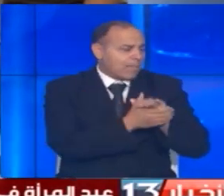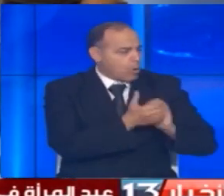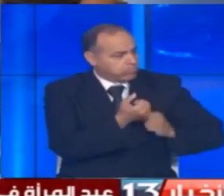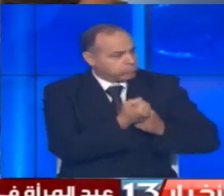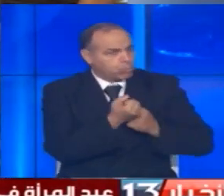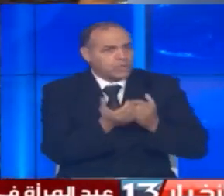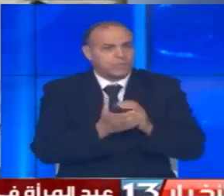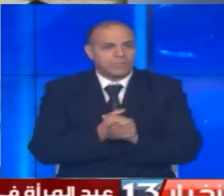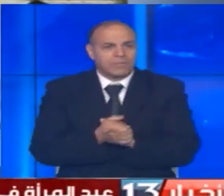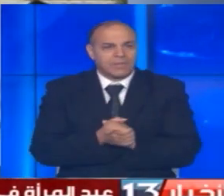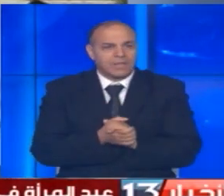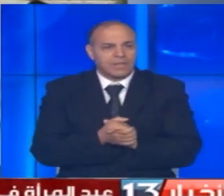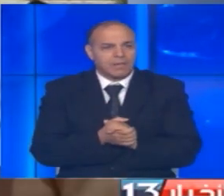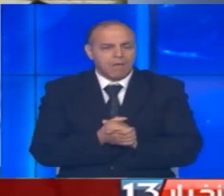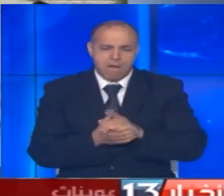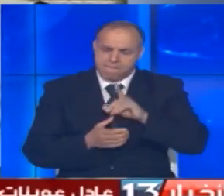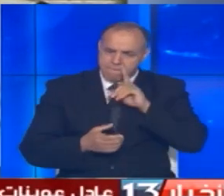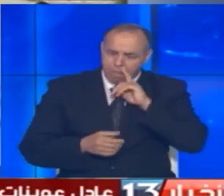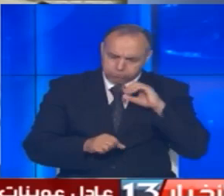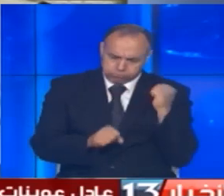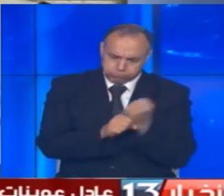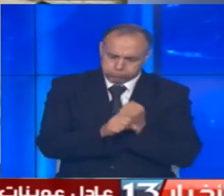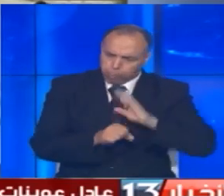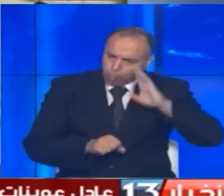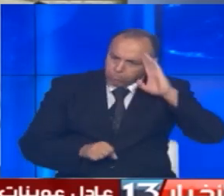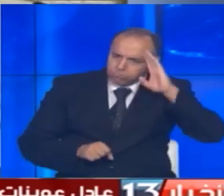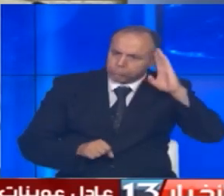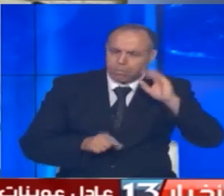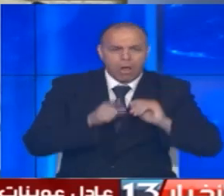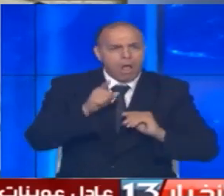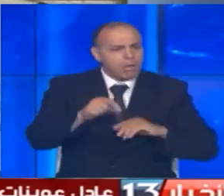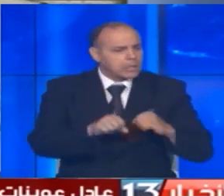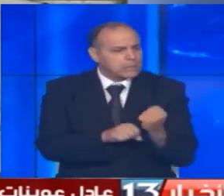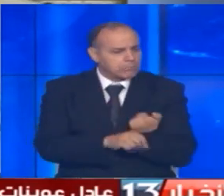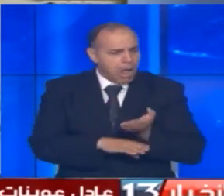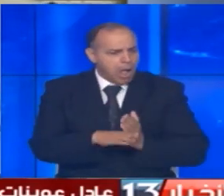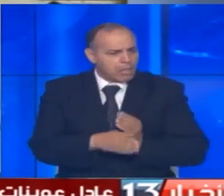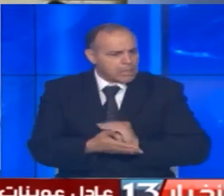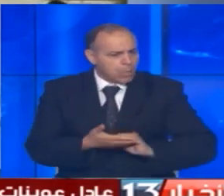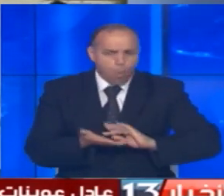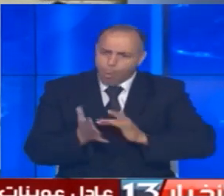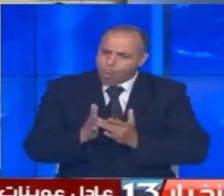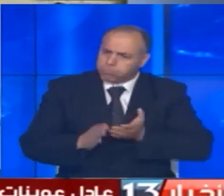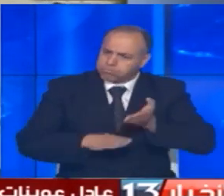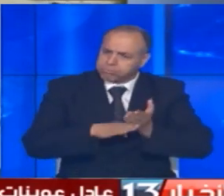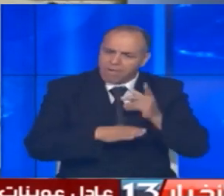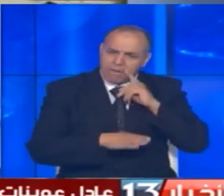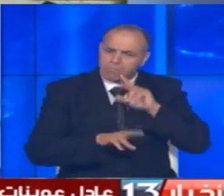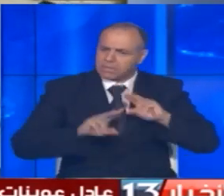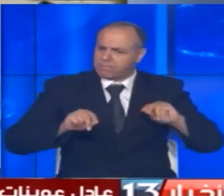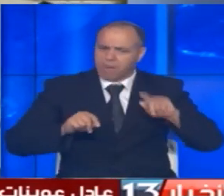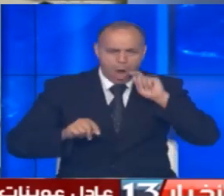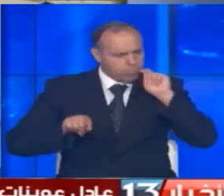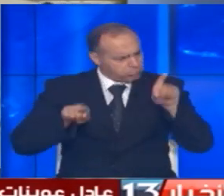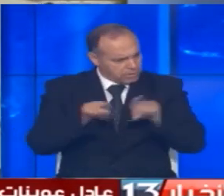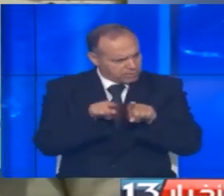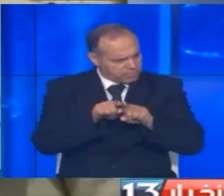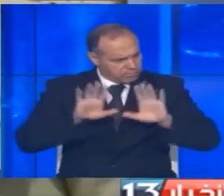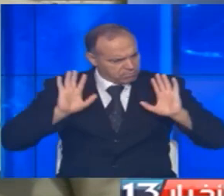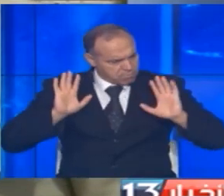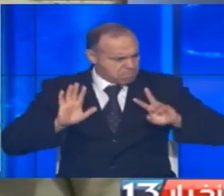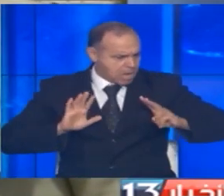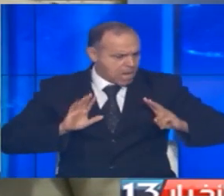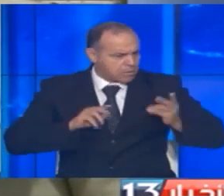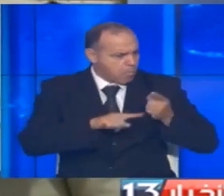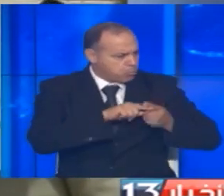لها القناها فعالة في جميع المجالات الميدانية الإدارية كيف بقيت زملائها بالعكس ساعات